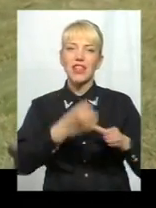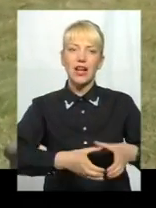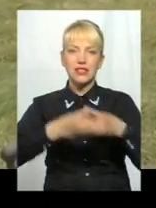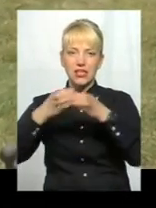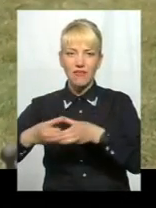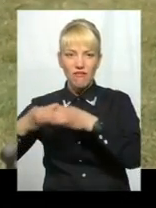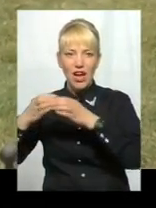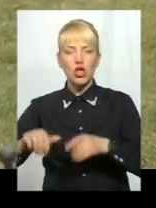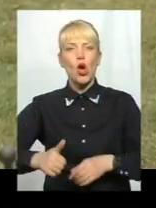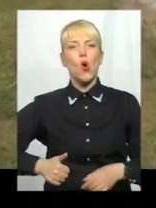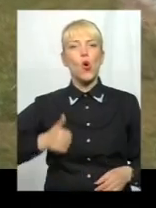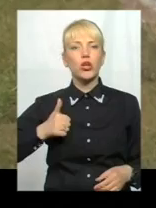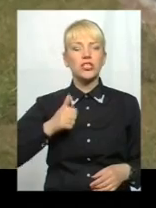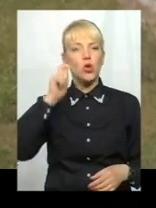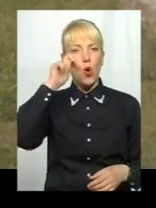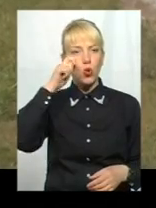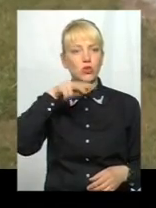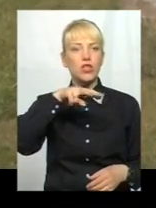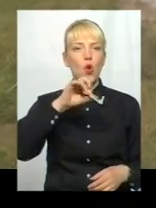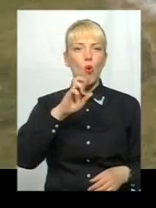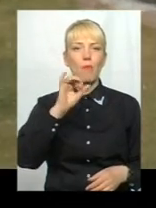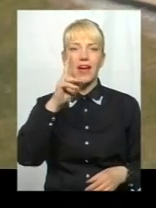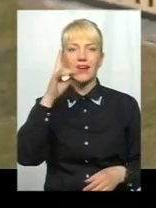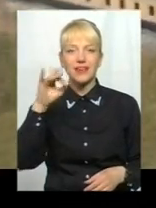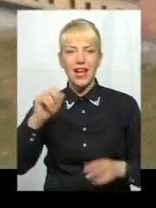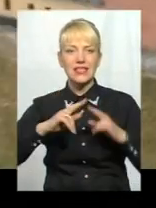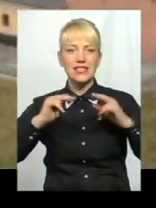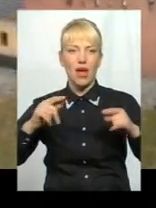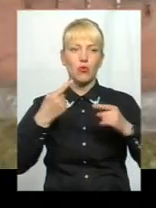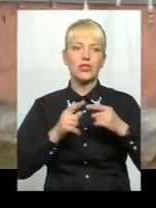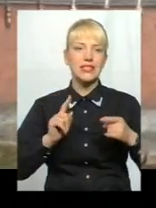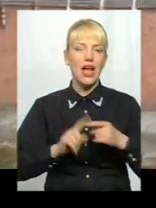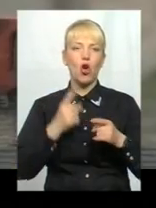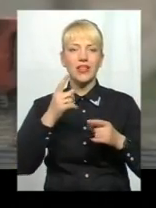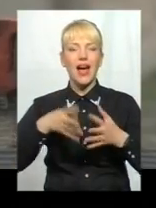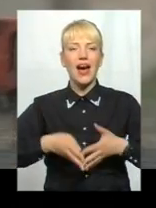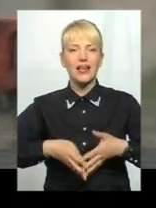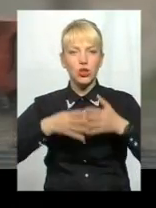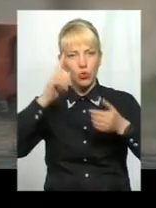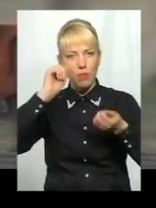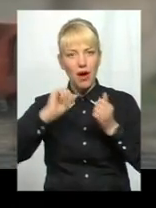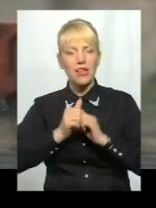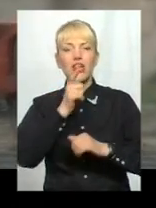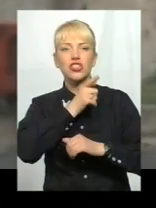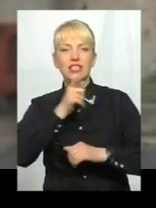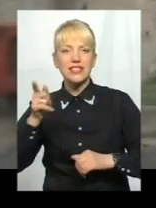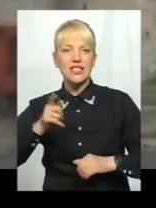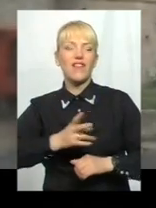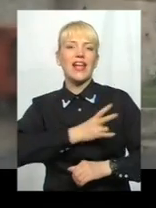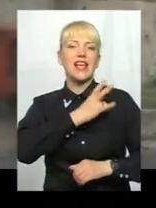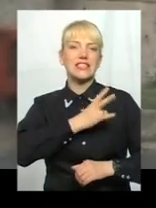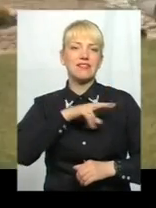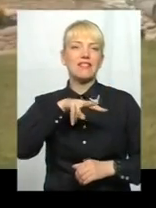міста Луцька, замок Люберта. До речі, єдина збережена архітектурна пам'ятка в Україні часів Великого князівства Литовського.